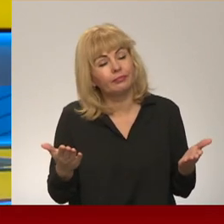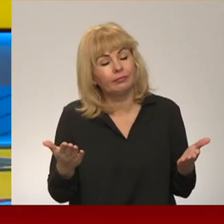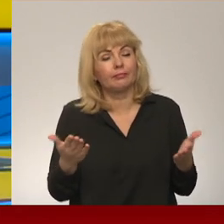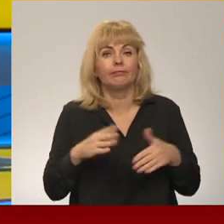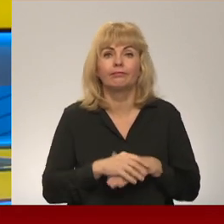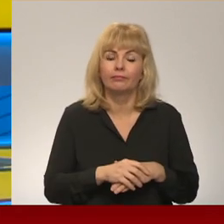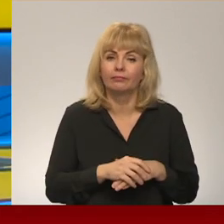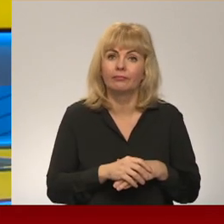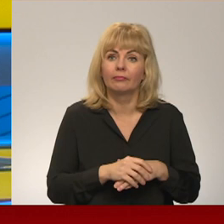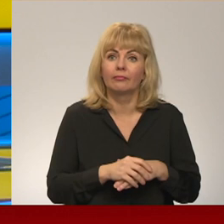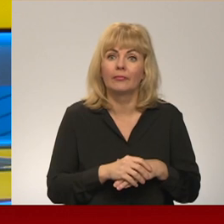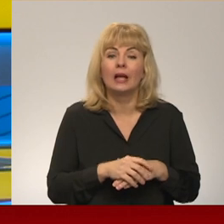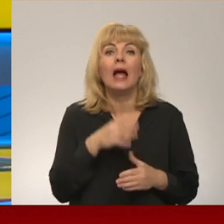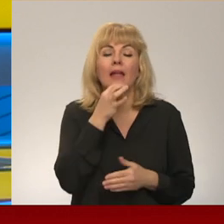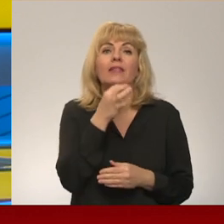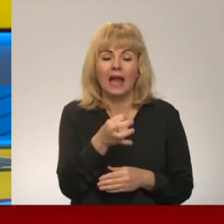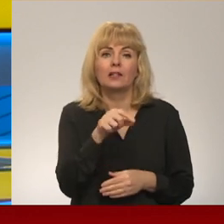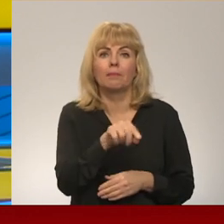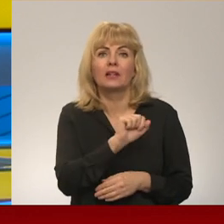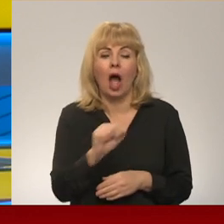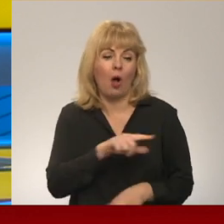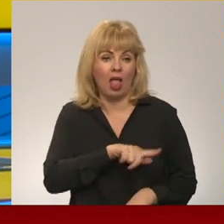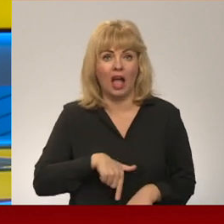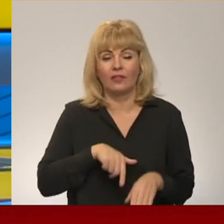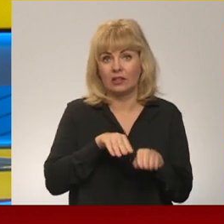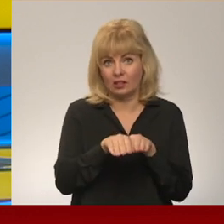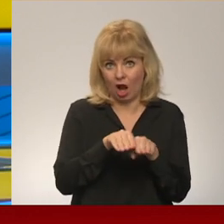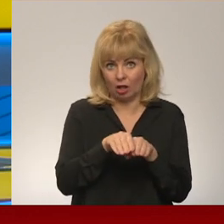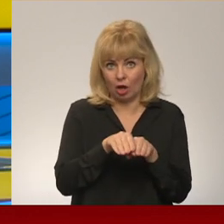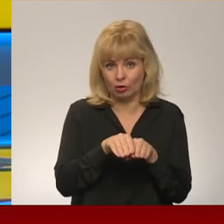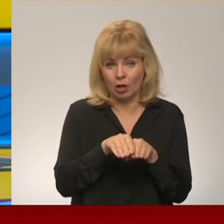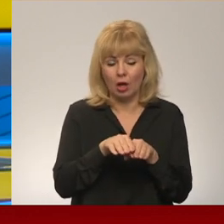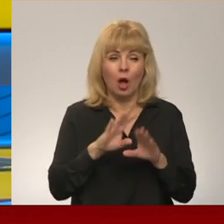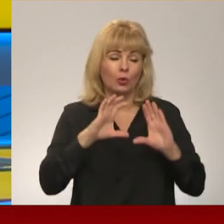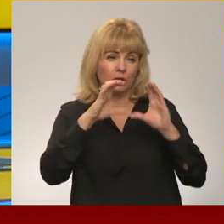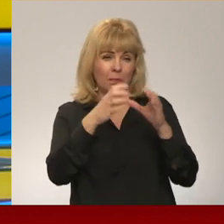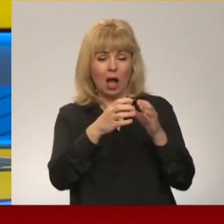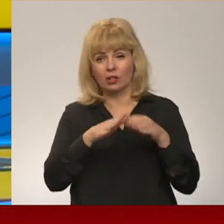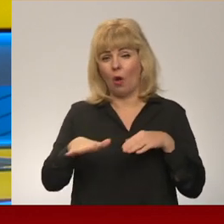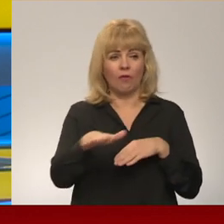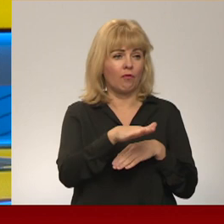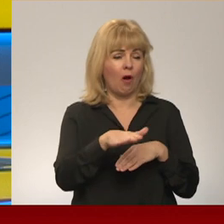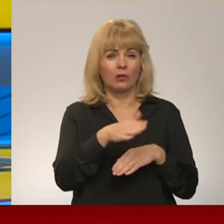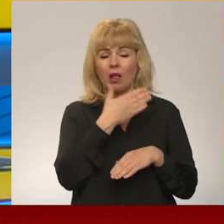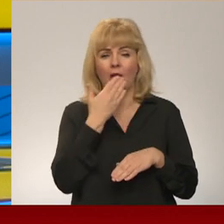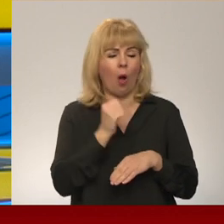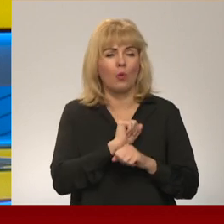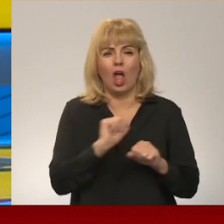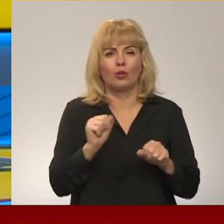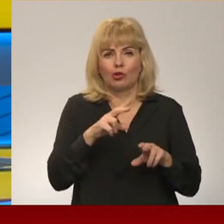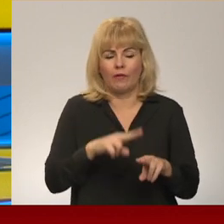teiksim tā, Latvijas salīdzinoši uz pasaules fona nav nedroša vieta šādā ziņā,